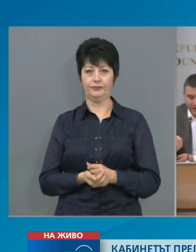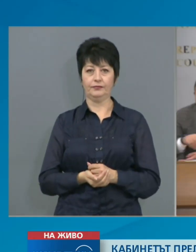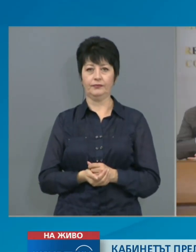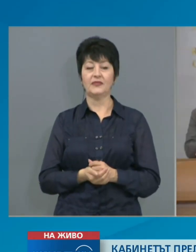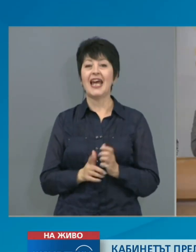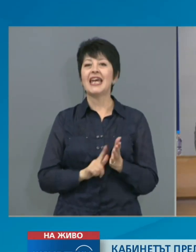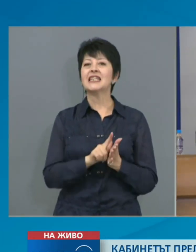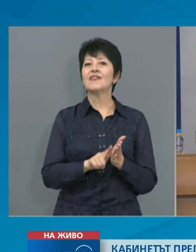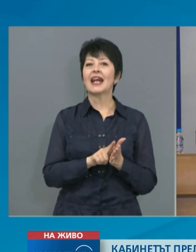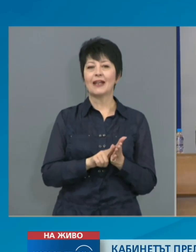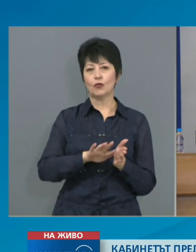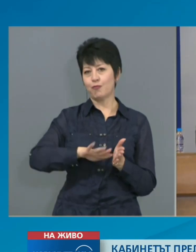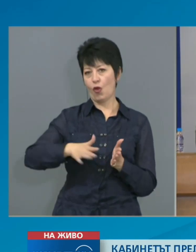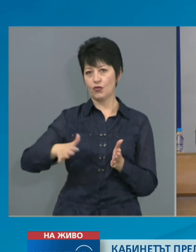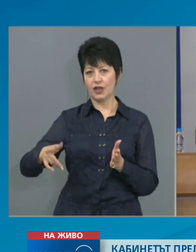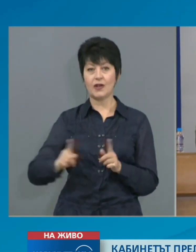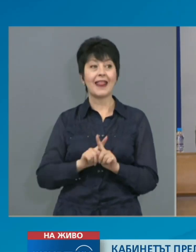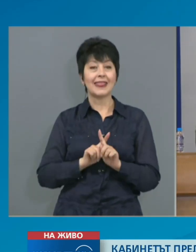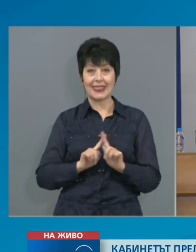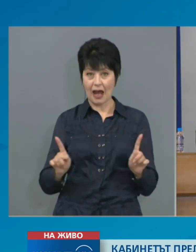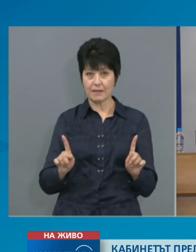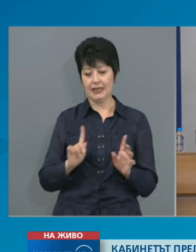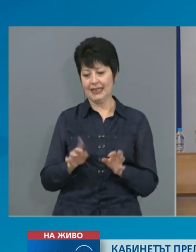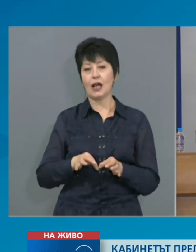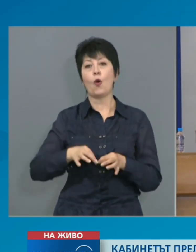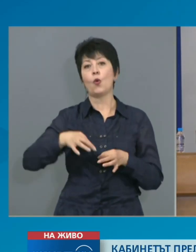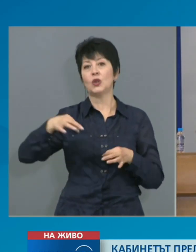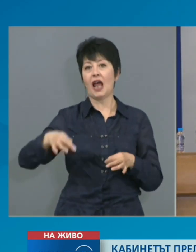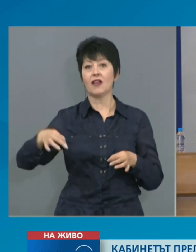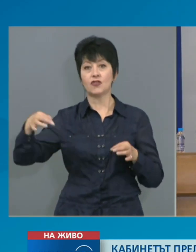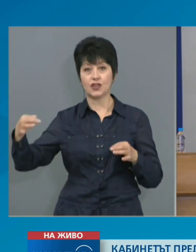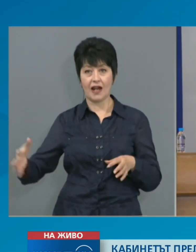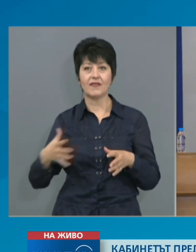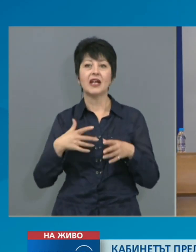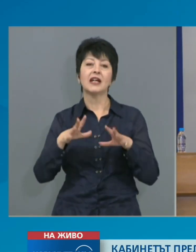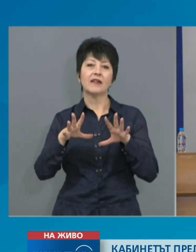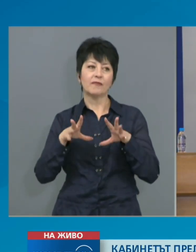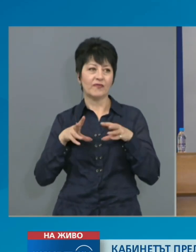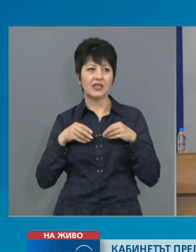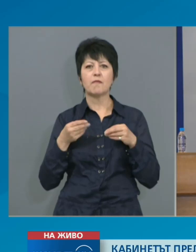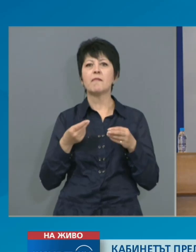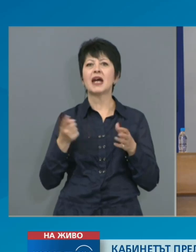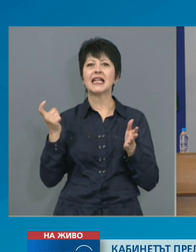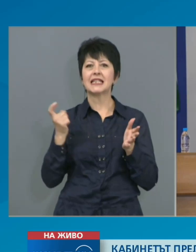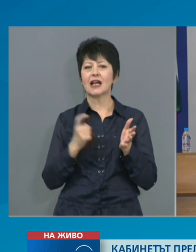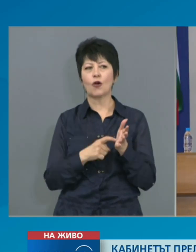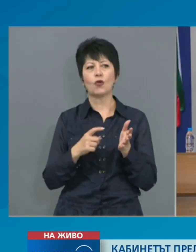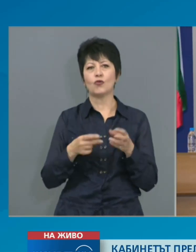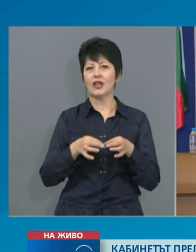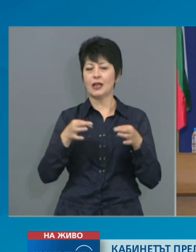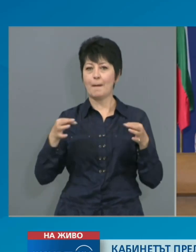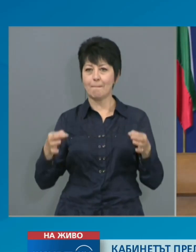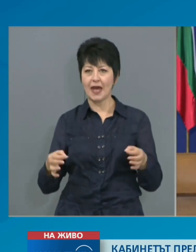Извареното положение няма да бъде удължавано. Предприемаме всички законодателни мерки, така че всички инициативи свързани с